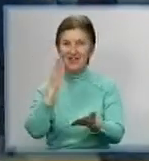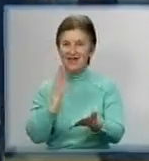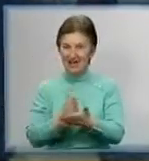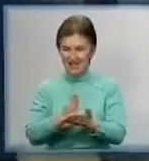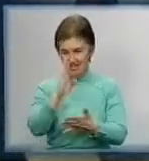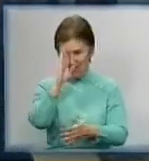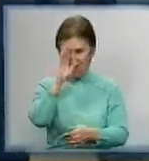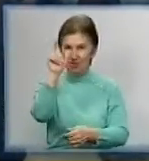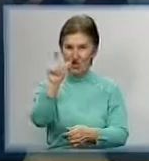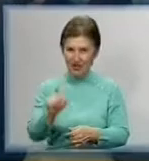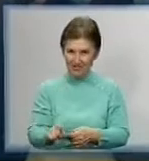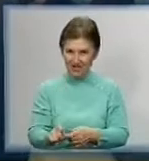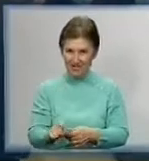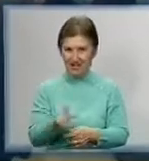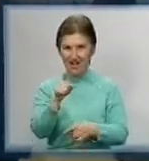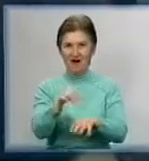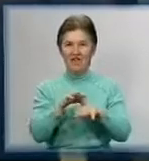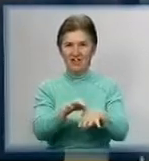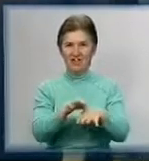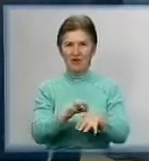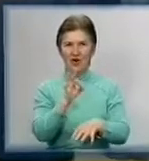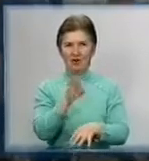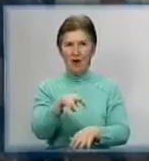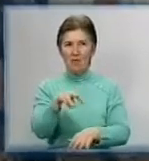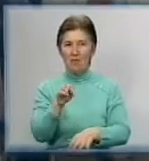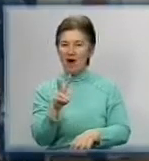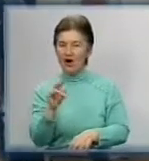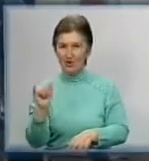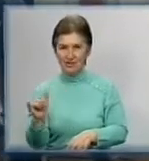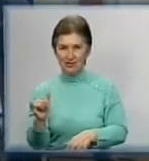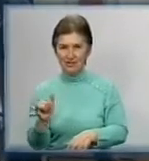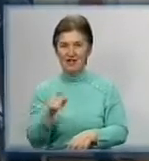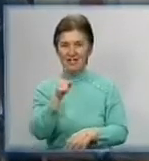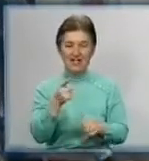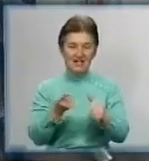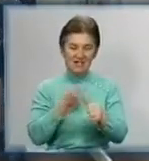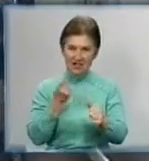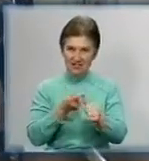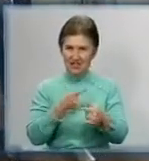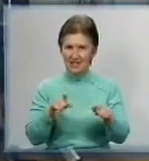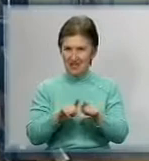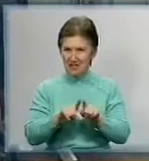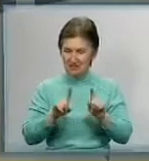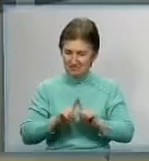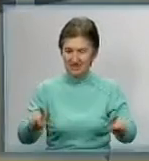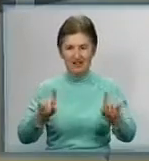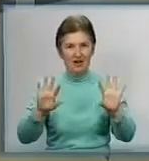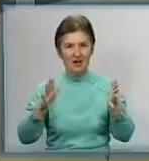Щасливий квиток трапився ведучому каналу Кіровоград Олексію Маку. Глафіра Ковальова назвала такий збіг обставин вдалим.